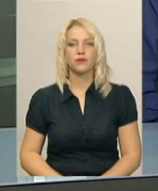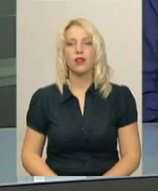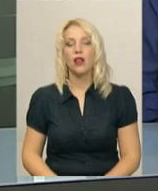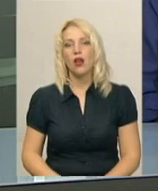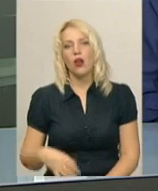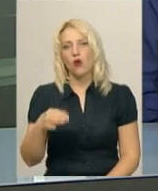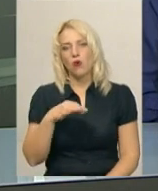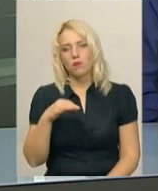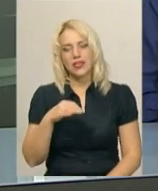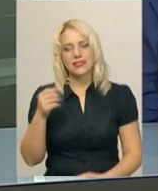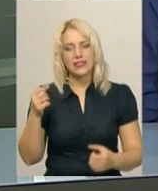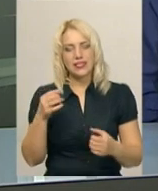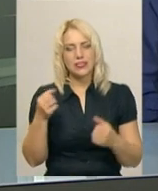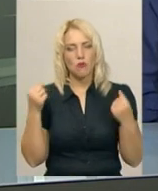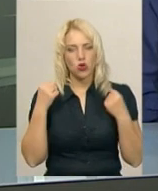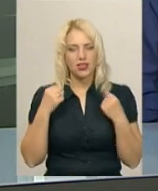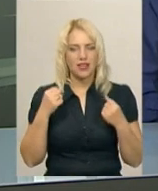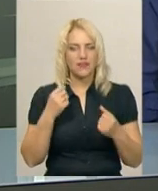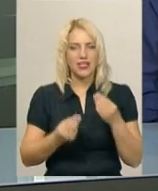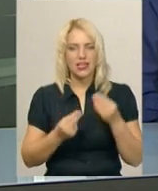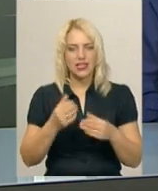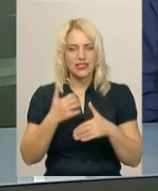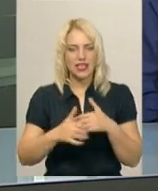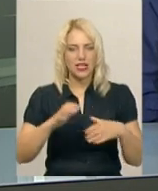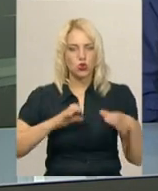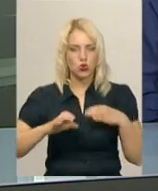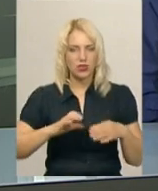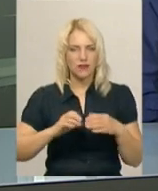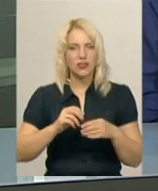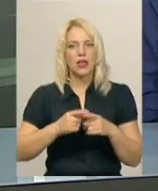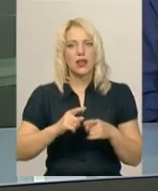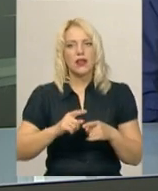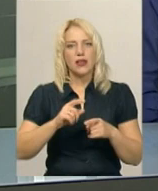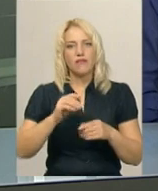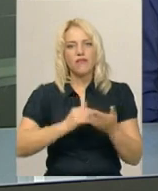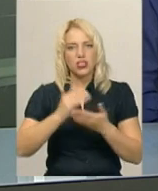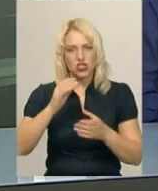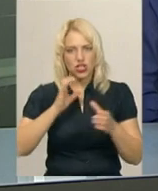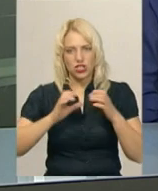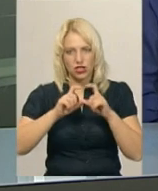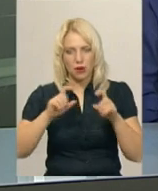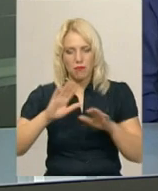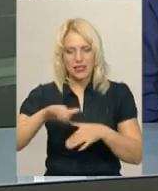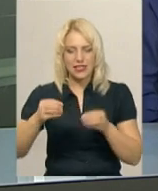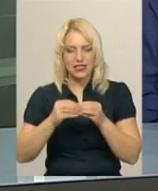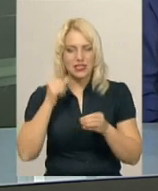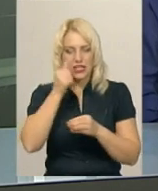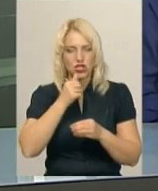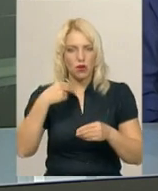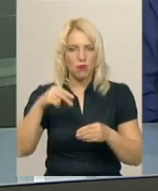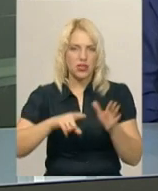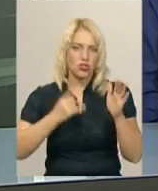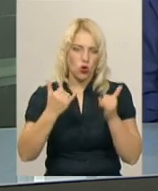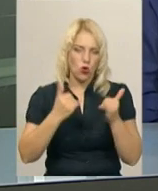Обласні спортивні ігри серед студентів вищих навчальних заходів першого-другого рівня акредитації після майже десятирічної перерви сьогодні